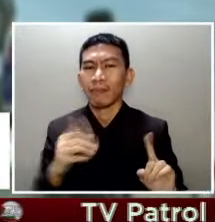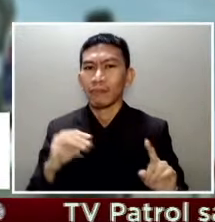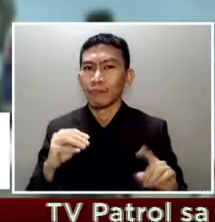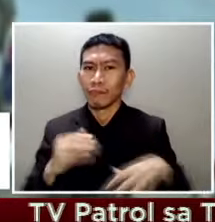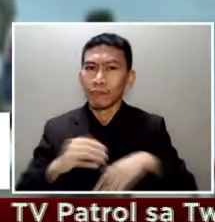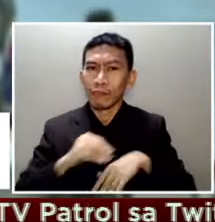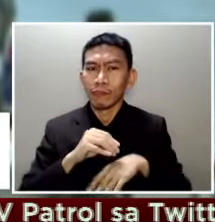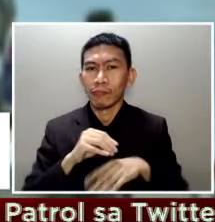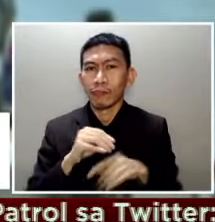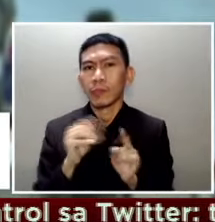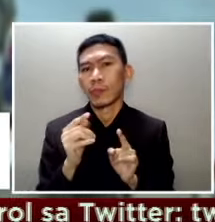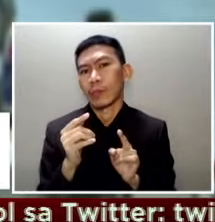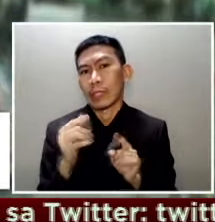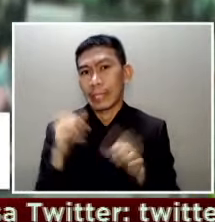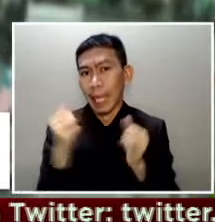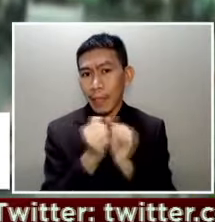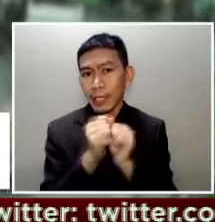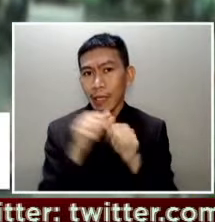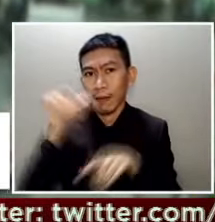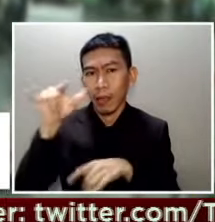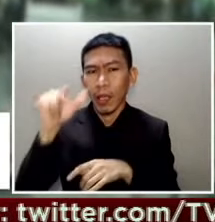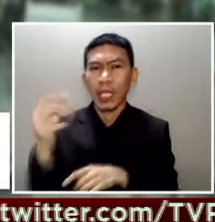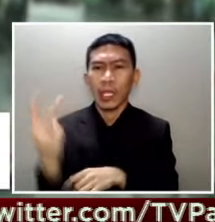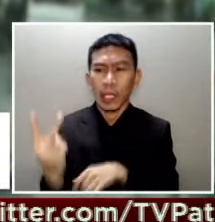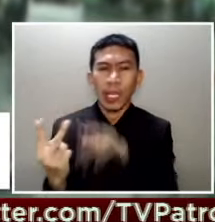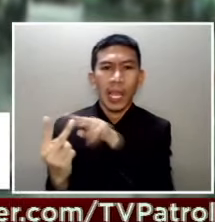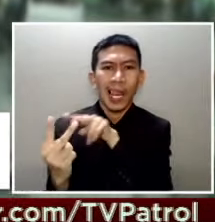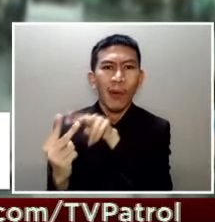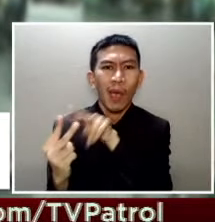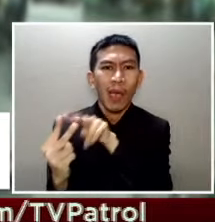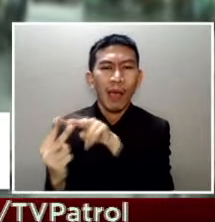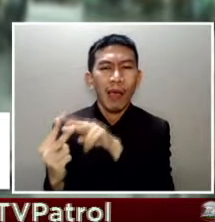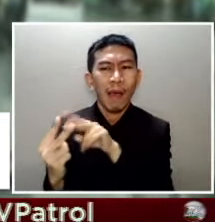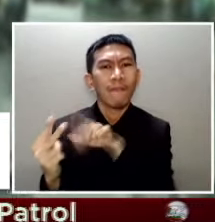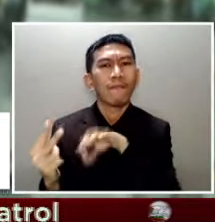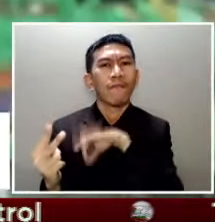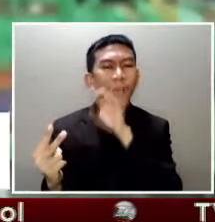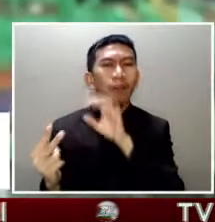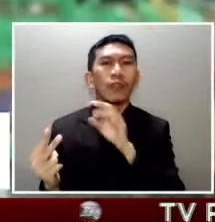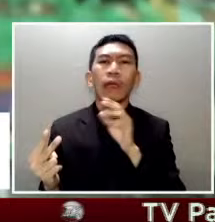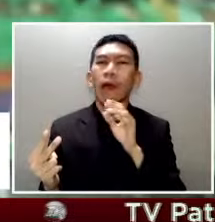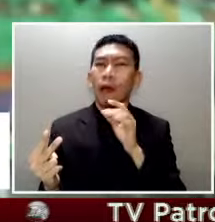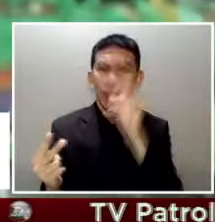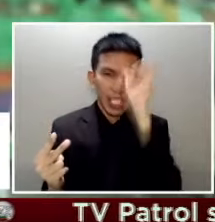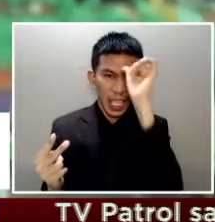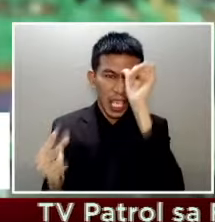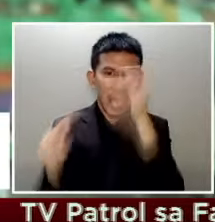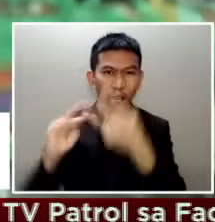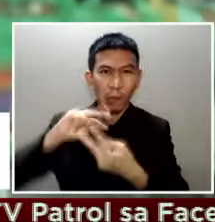dalawang lalaki ang nakitaan ng India variant sa kanilang pagbabalik dito sa bansa.